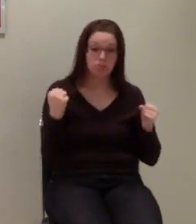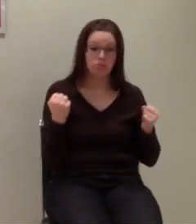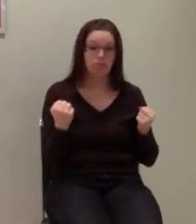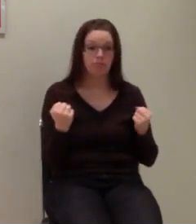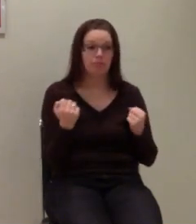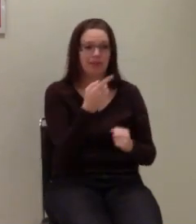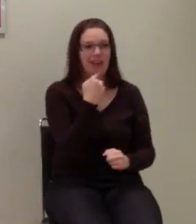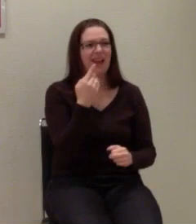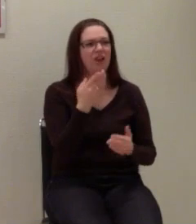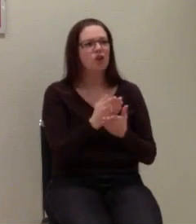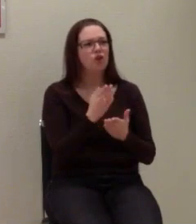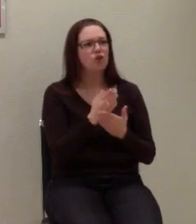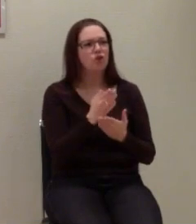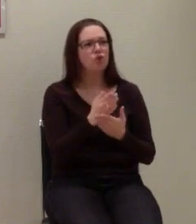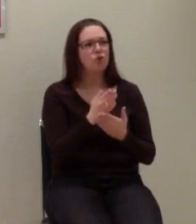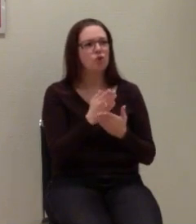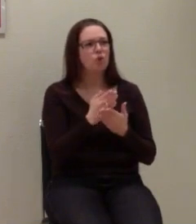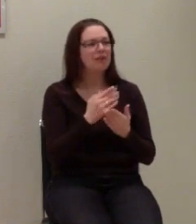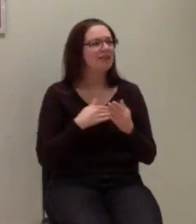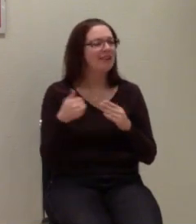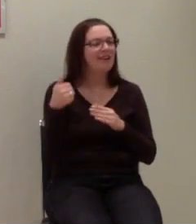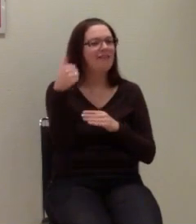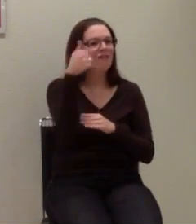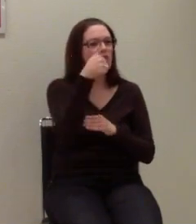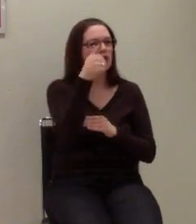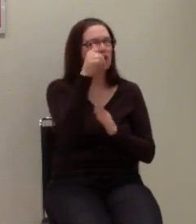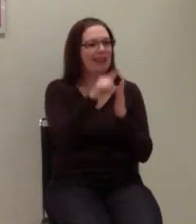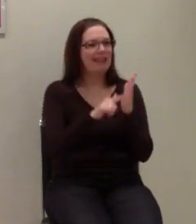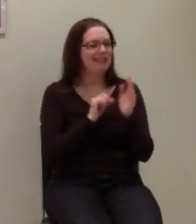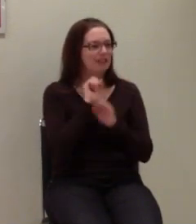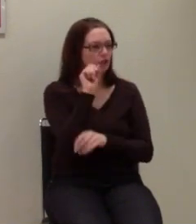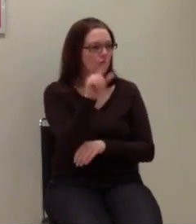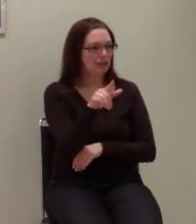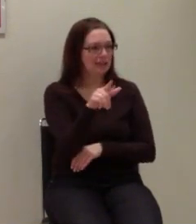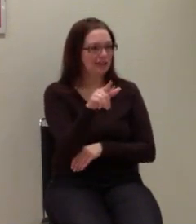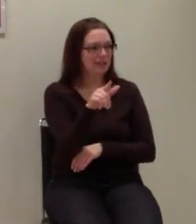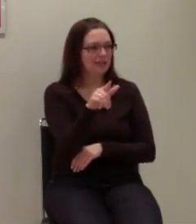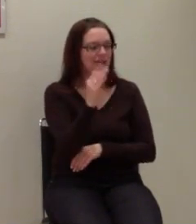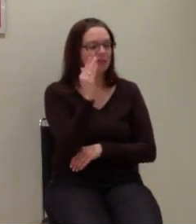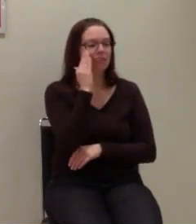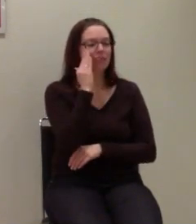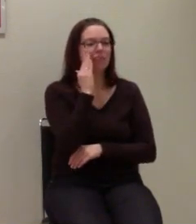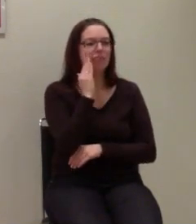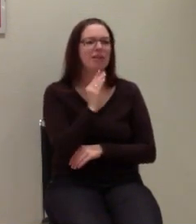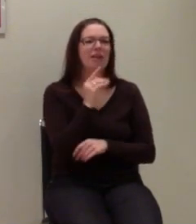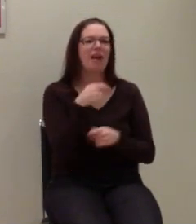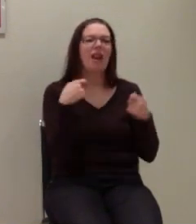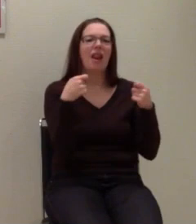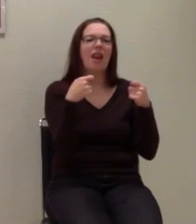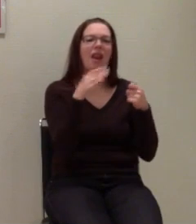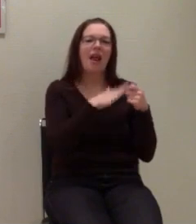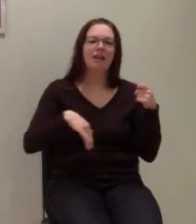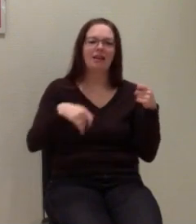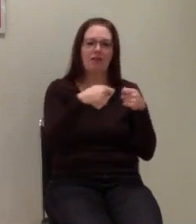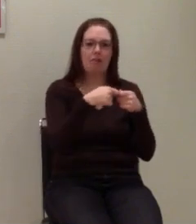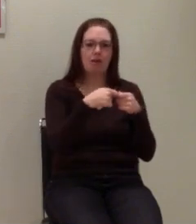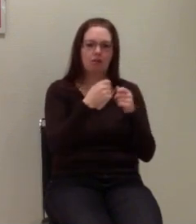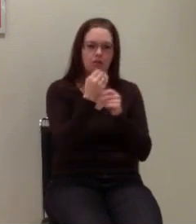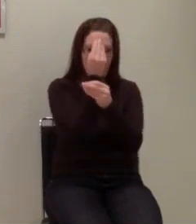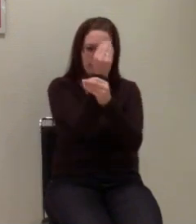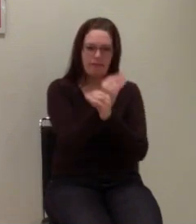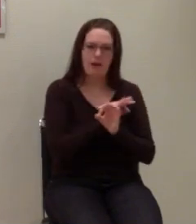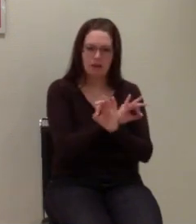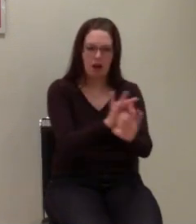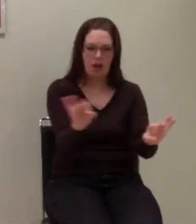ich schon an die Vorständeliste generell geschickt, mit der Bitte, das auf die Landesverbände weiter zu verteilen. Ich weiß jetzt nicht,